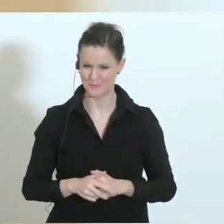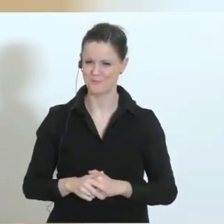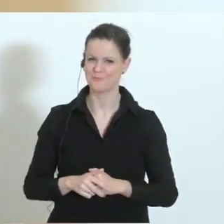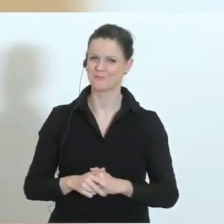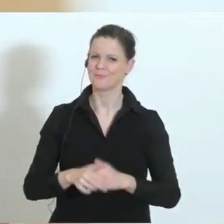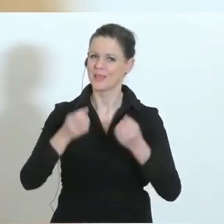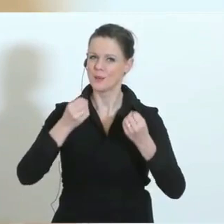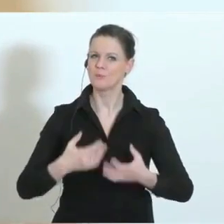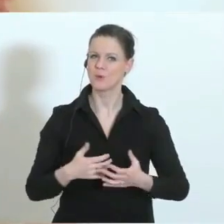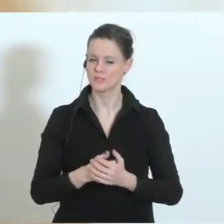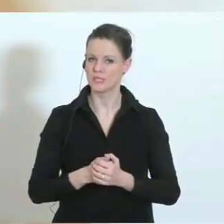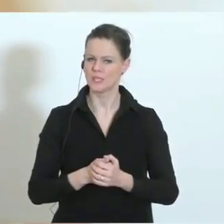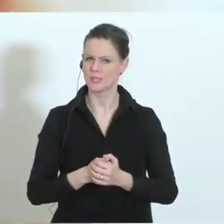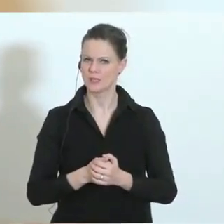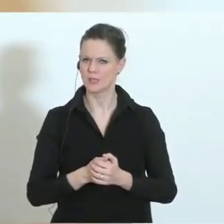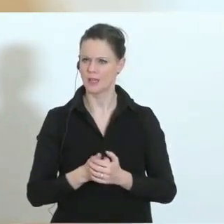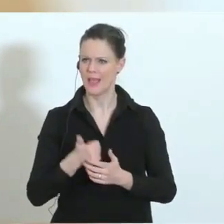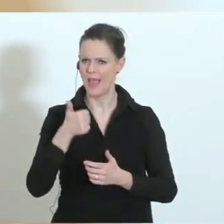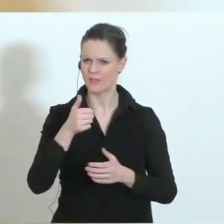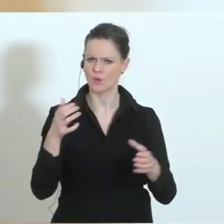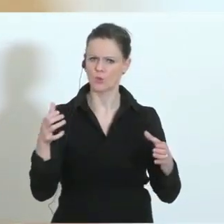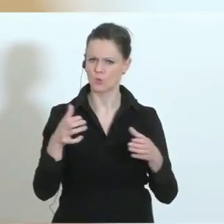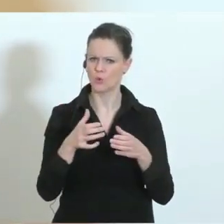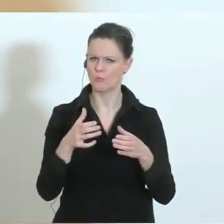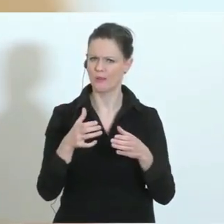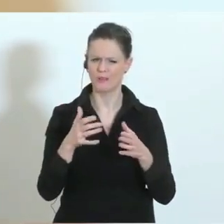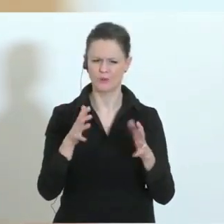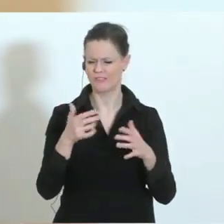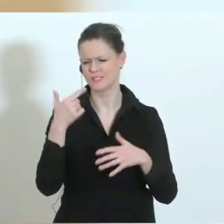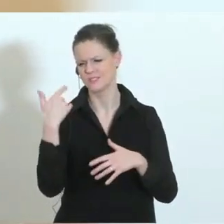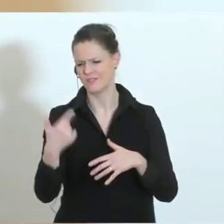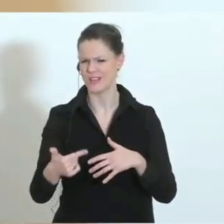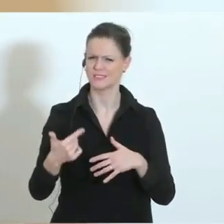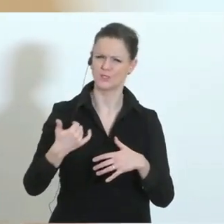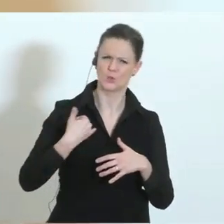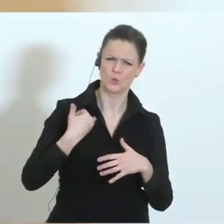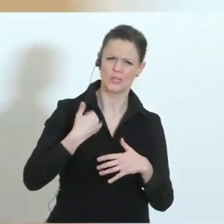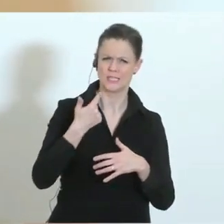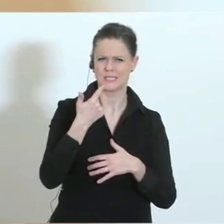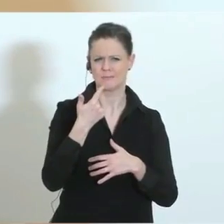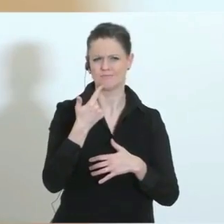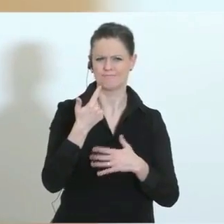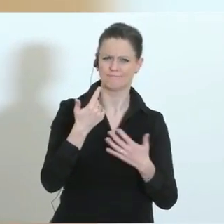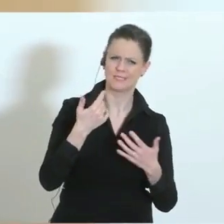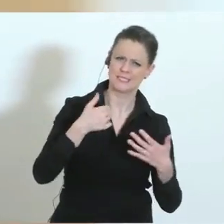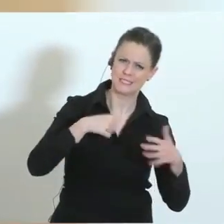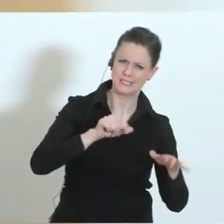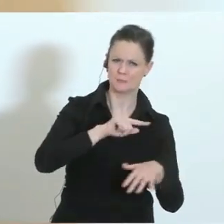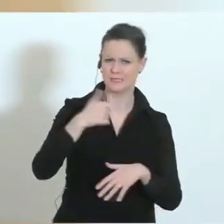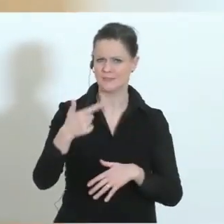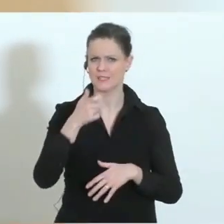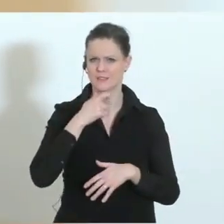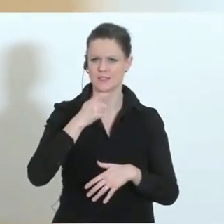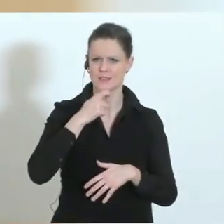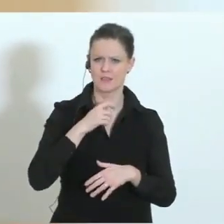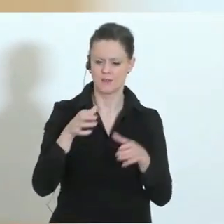plötzlich läuft eine Gruppe von 20 jungen Burschen zwischen 16 und 20, hätte ich es einmal grob geschätzt, im